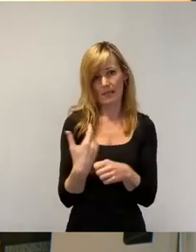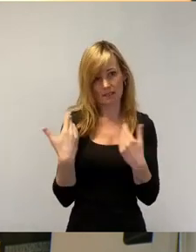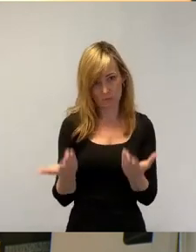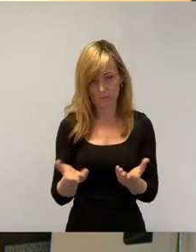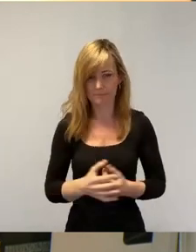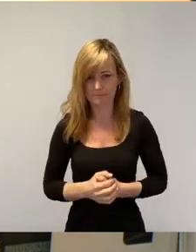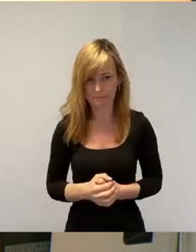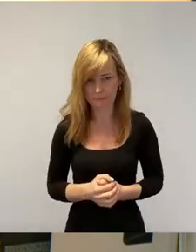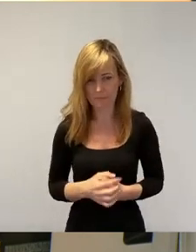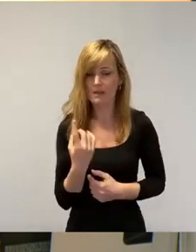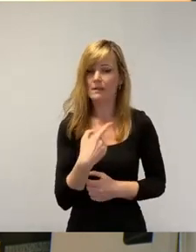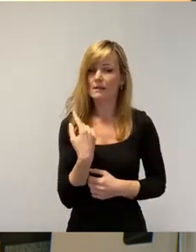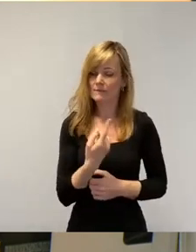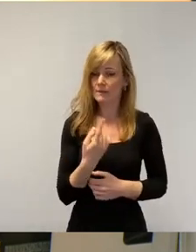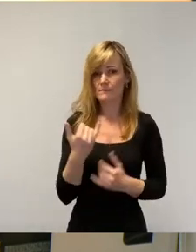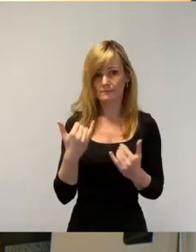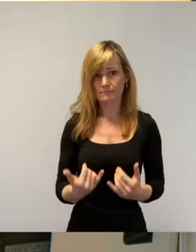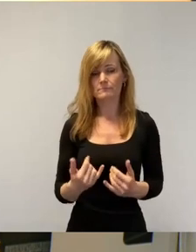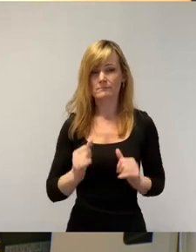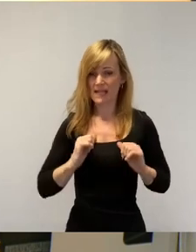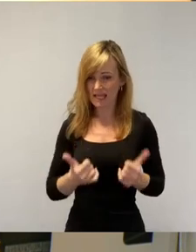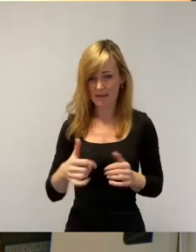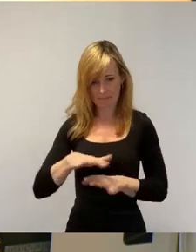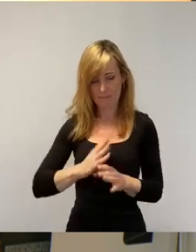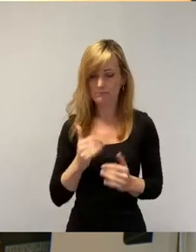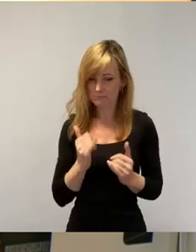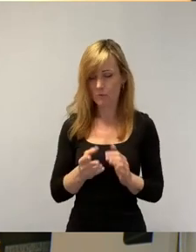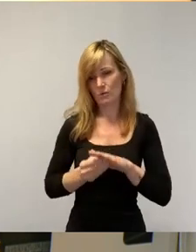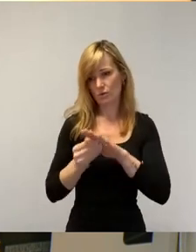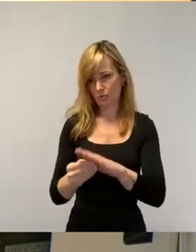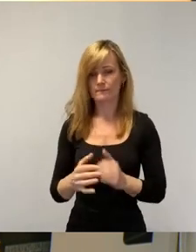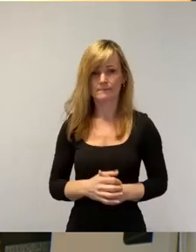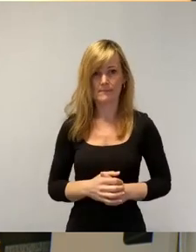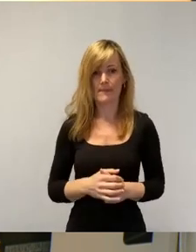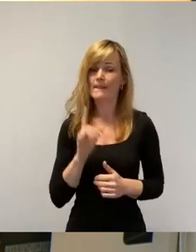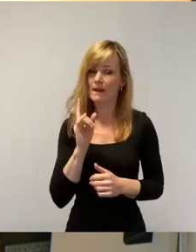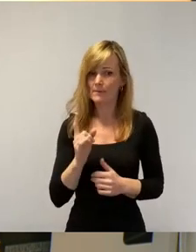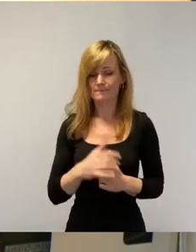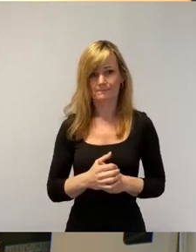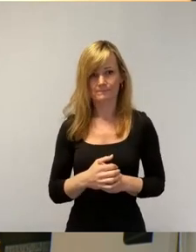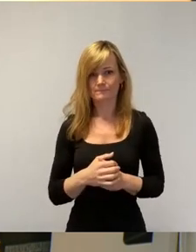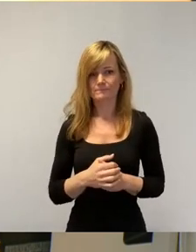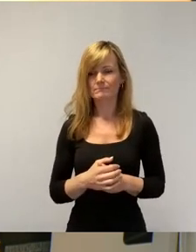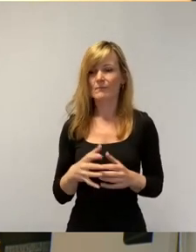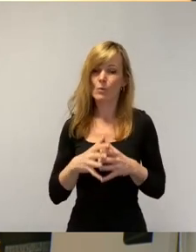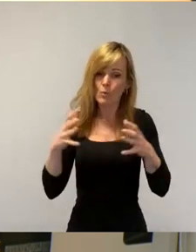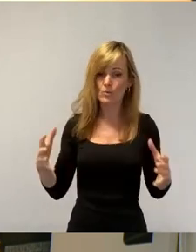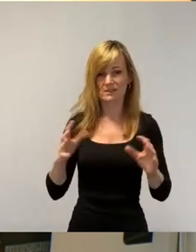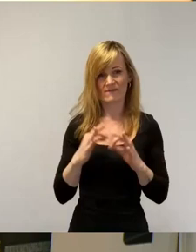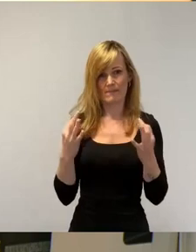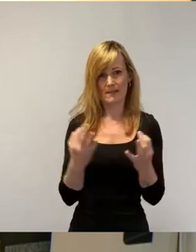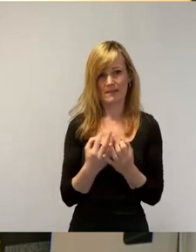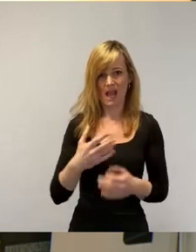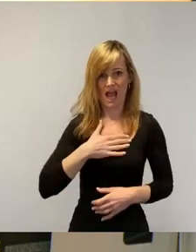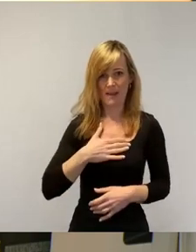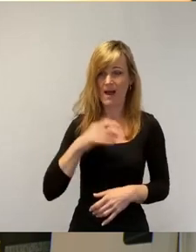Wir unterstützen hier im Leben vor Ort. Aber wir unterstützen eben nicht die Großfamilien der Heimat. Und wir